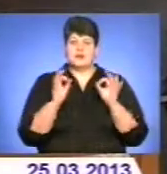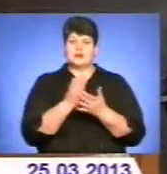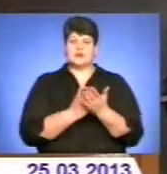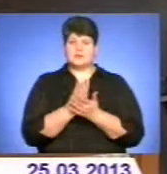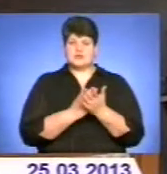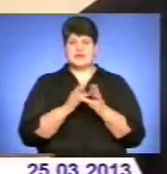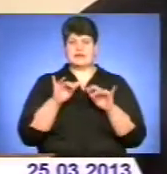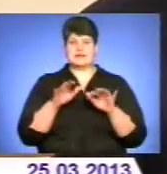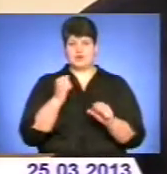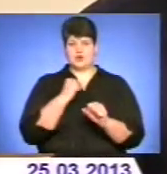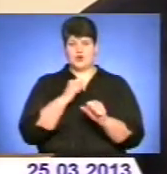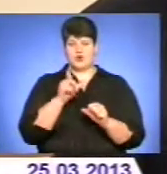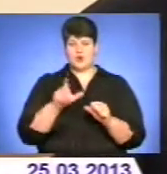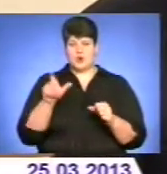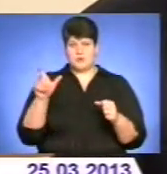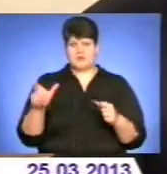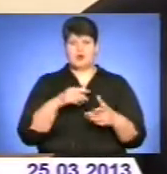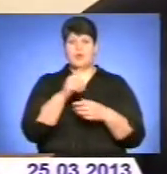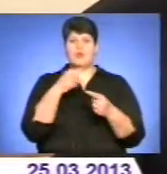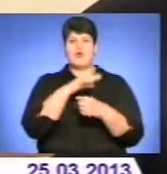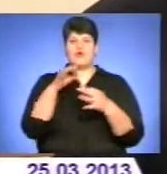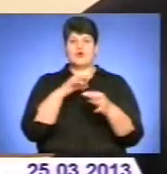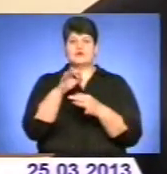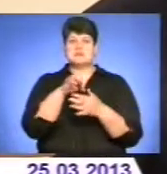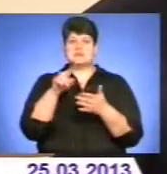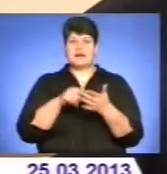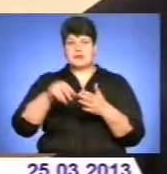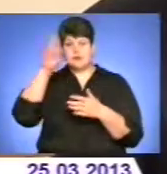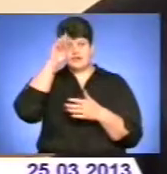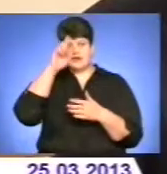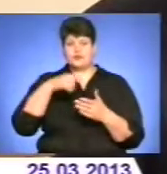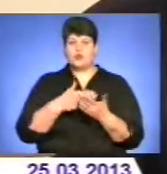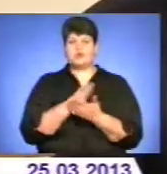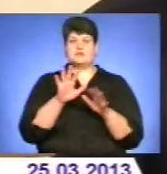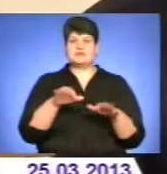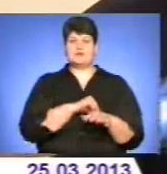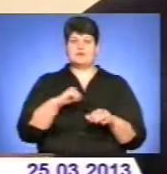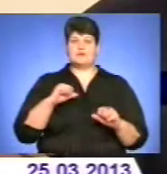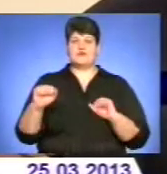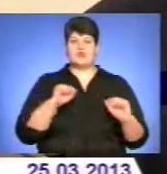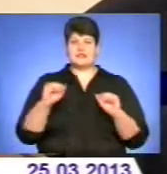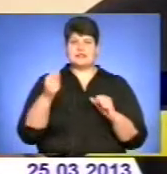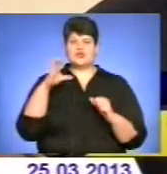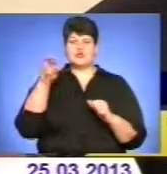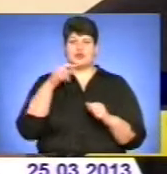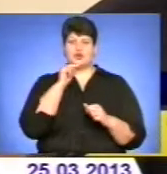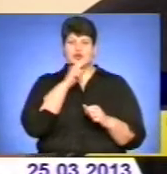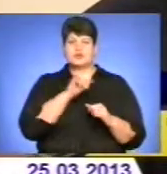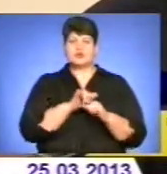дії здатної громади. Обговорились питання про державну політику щодо місцевого самоврядування та соціально-економічний розвиток територій,